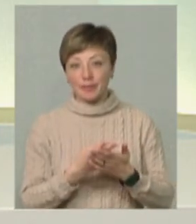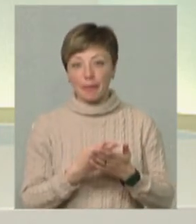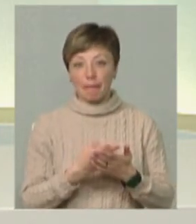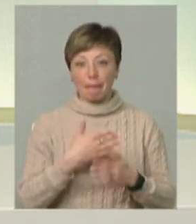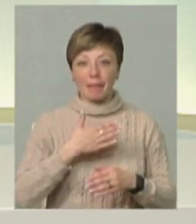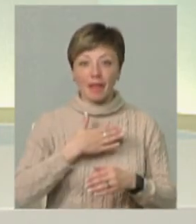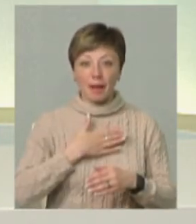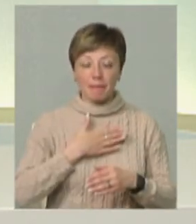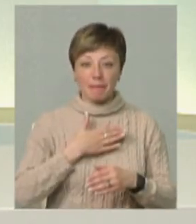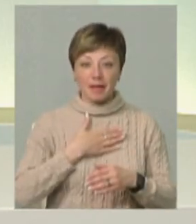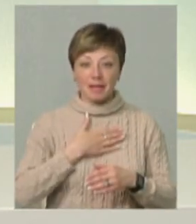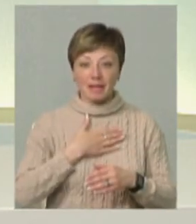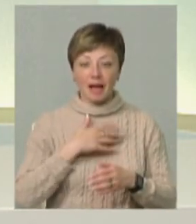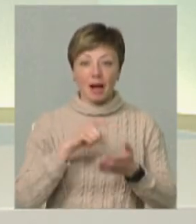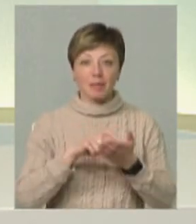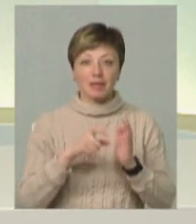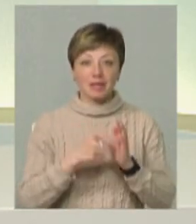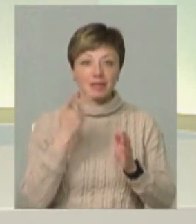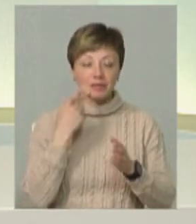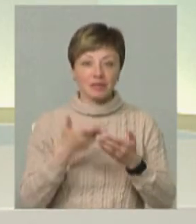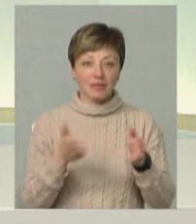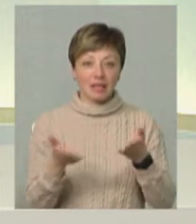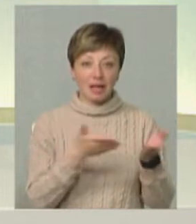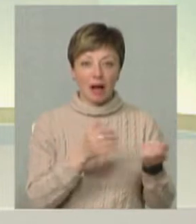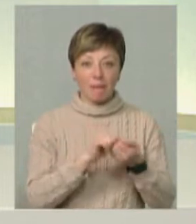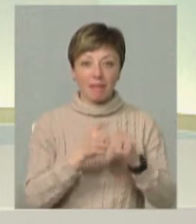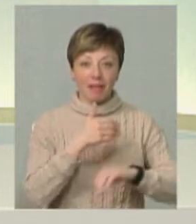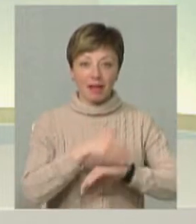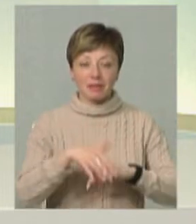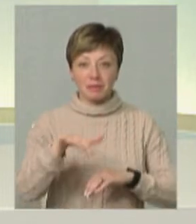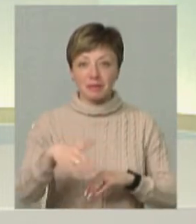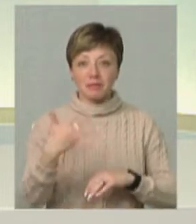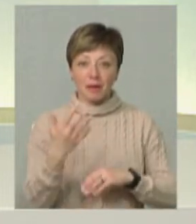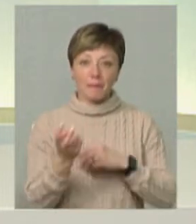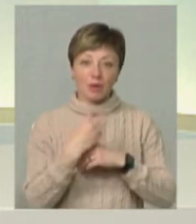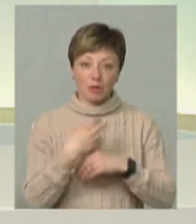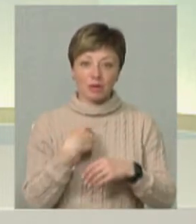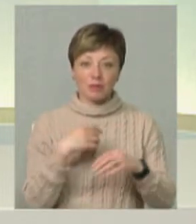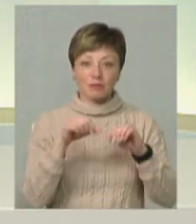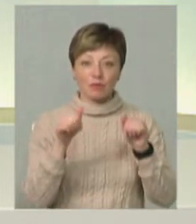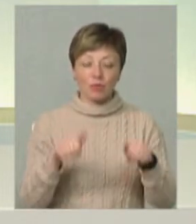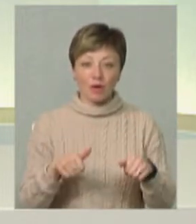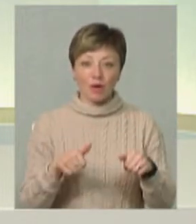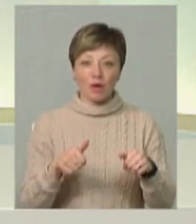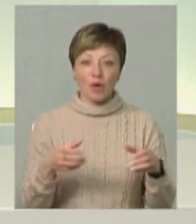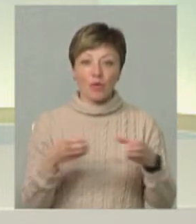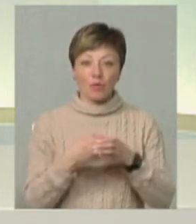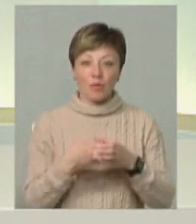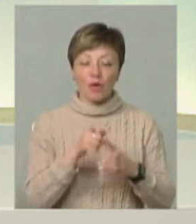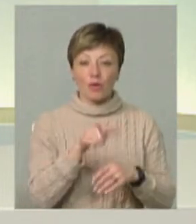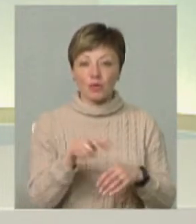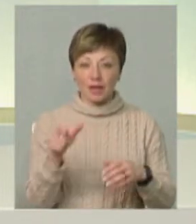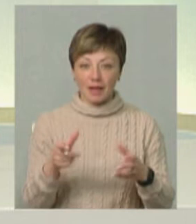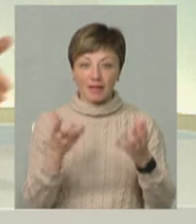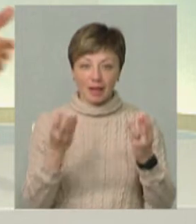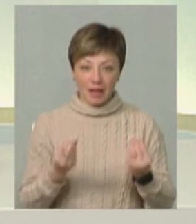Мій кабінет завжди відкритий, кабінетська 55. Будь ласка, приходіть. Ми сформуємо якусь таку певну групу людей. Ну,